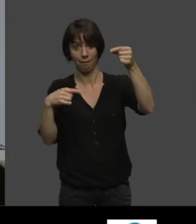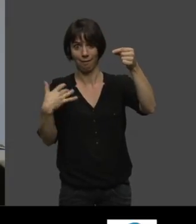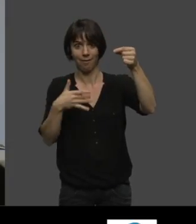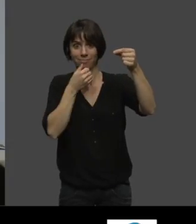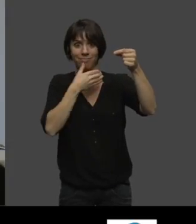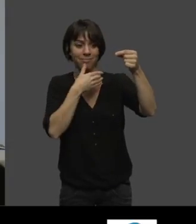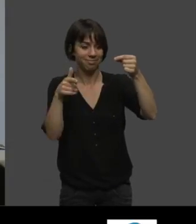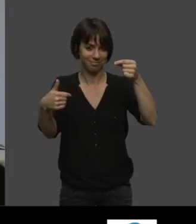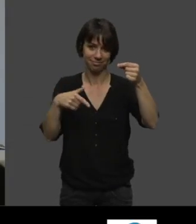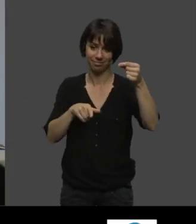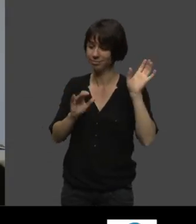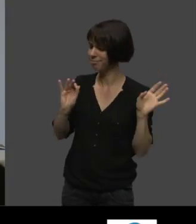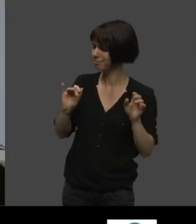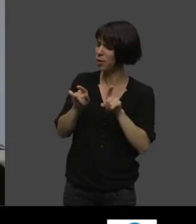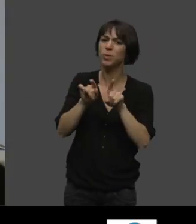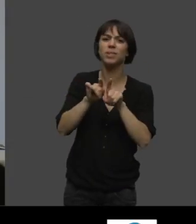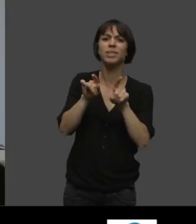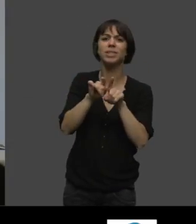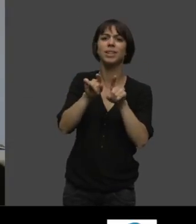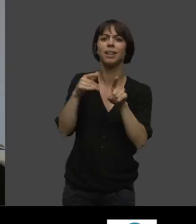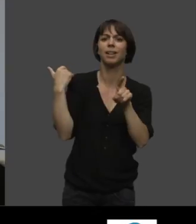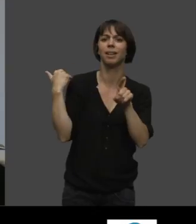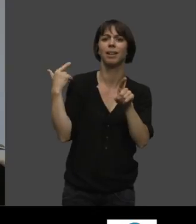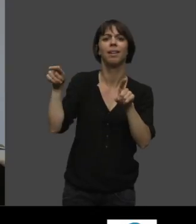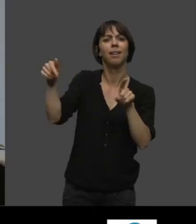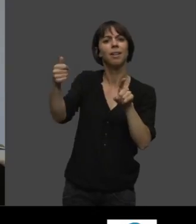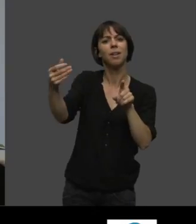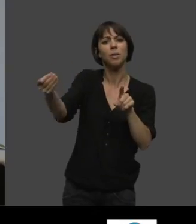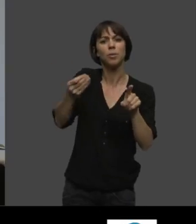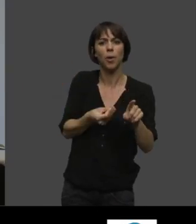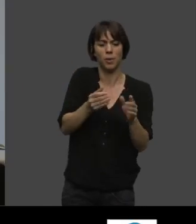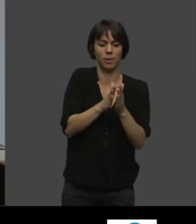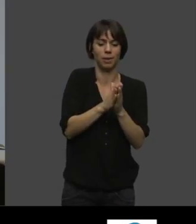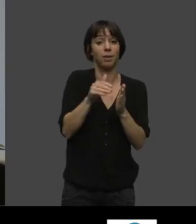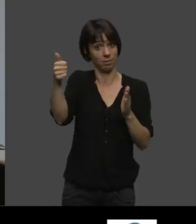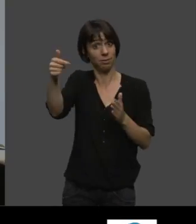on a eu droit aussi à une petite brochure « L'éloge du rêve » que Michel Guérard a écrit.